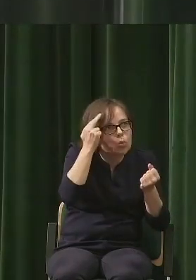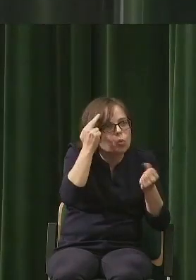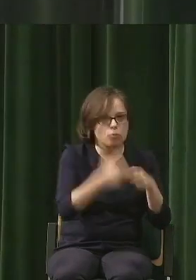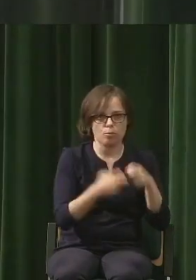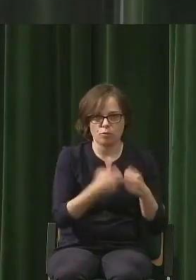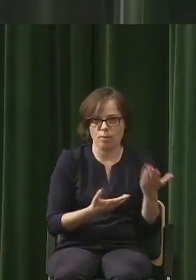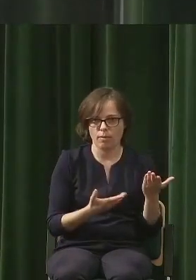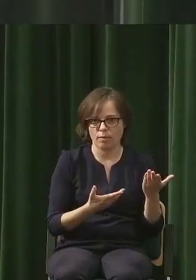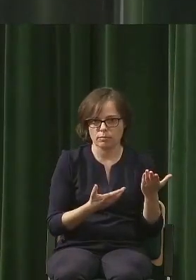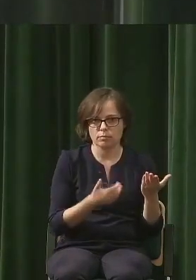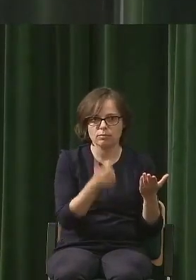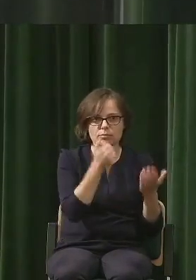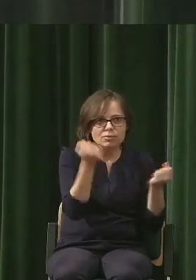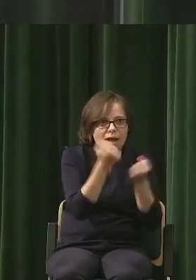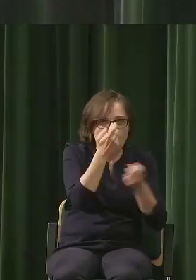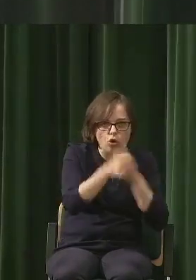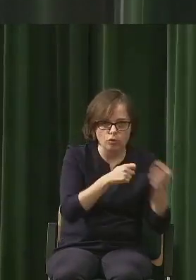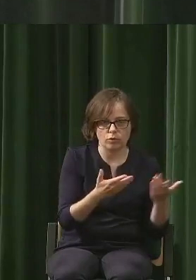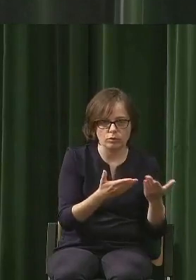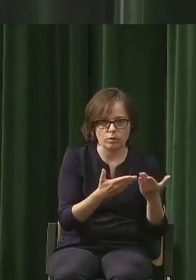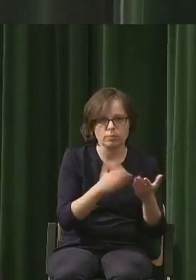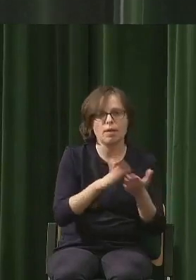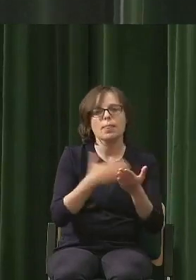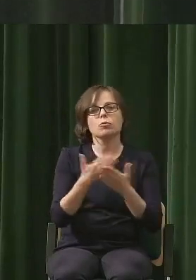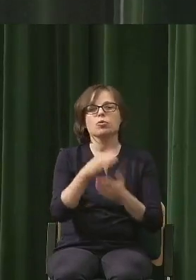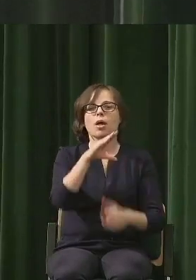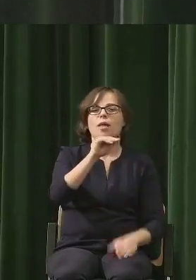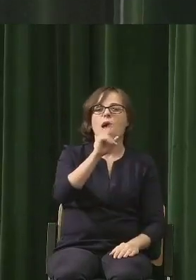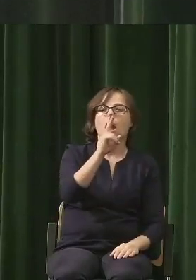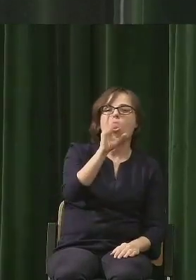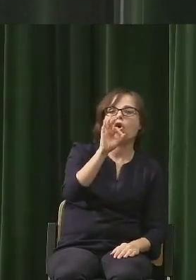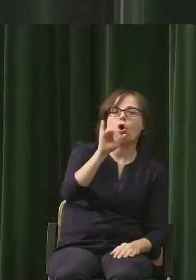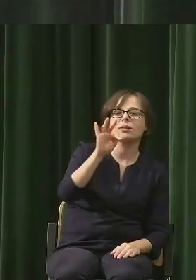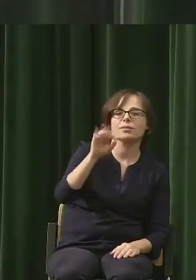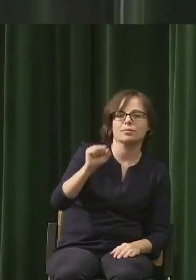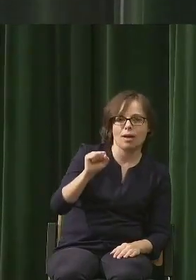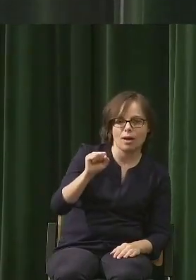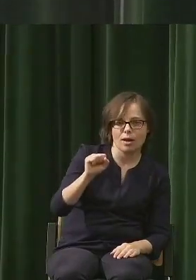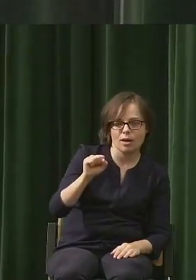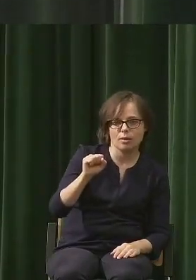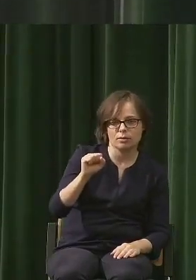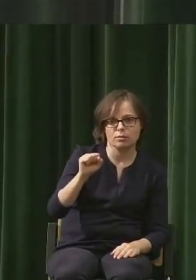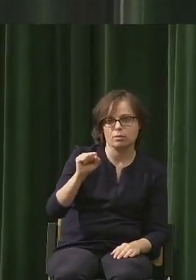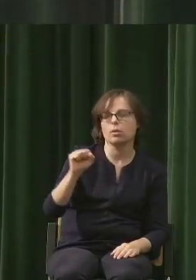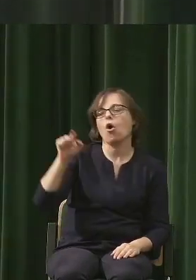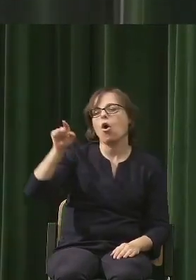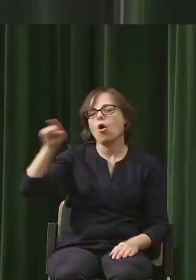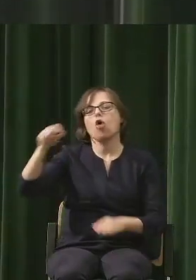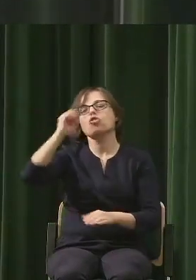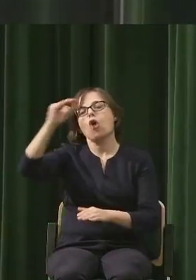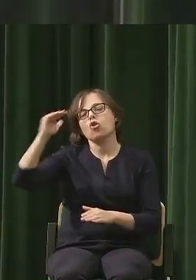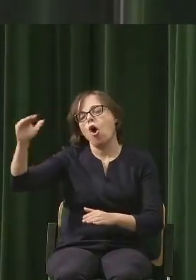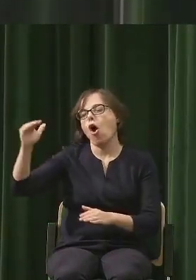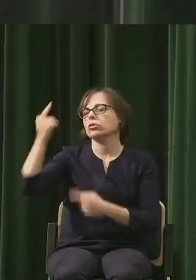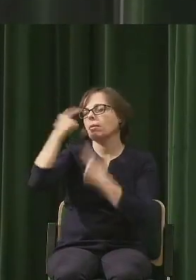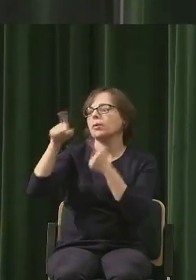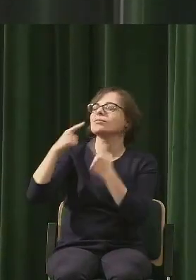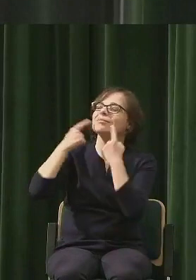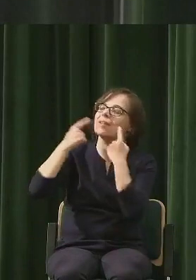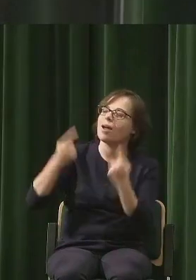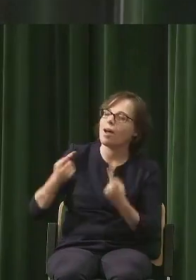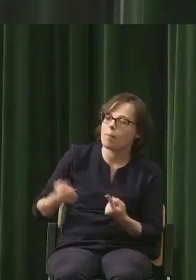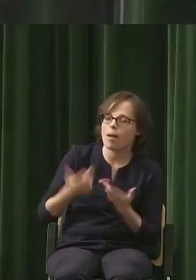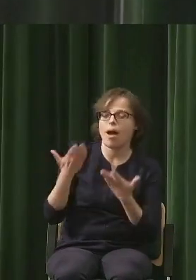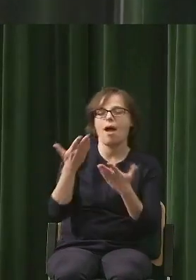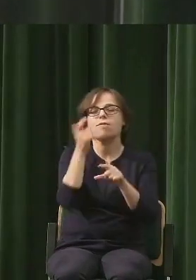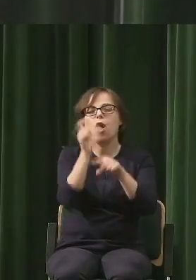Kiedy rozmawiam na ten temat z dorosłymi, oni traktują to jako pewnego rodzaju właśnie neologizm, zabawę, natomiast dzieci